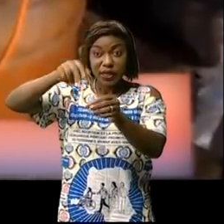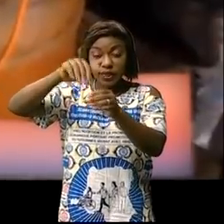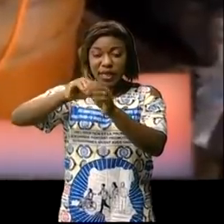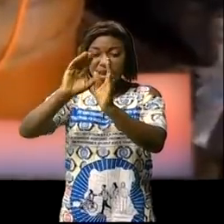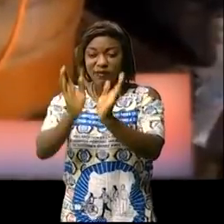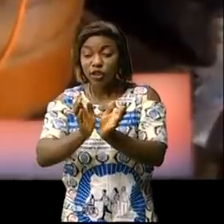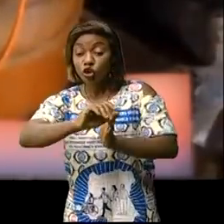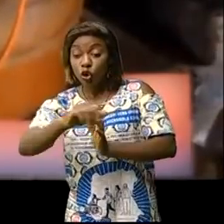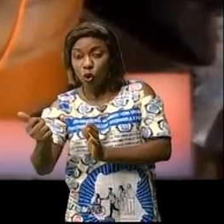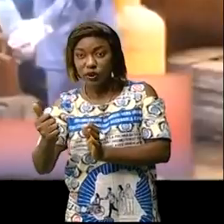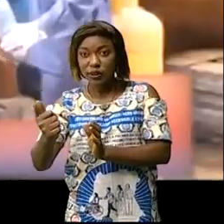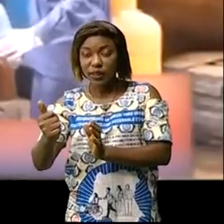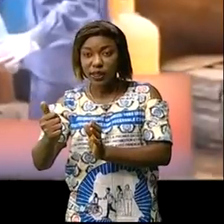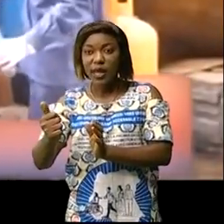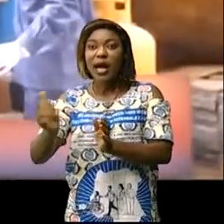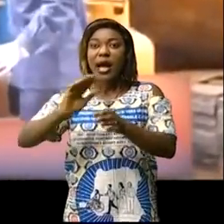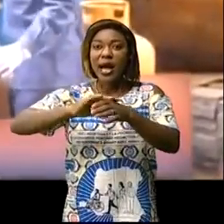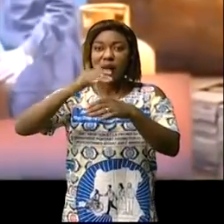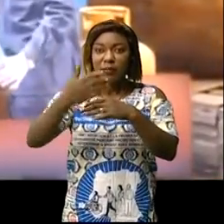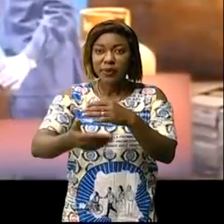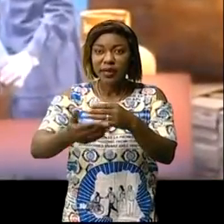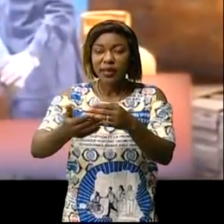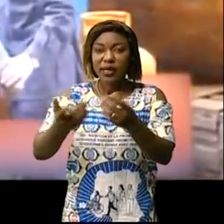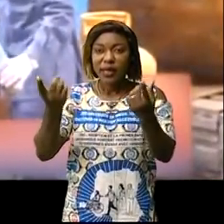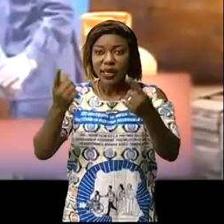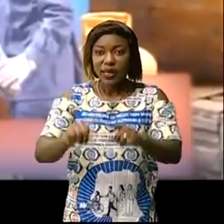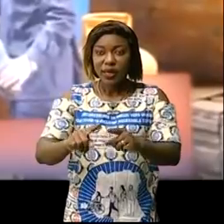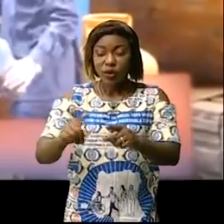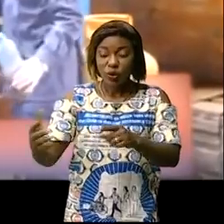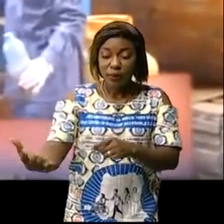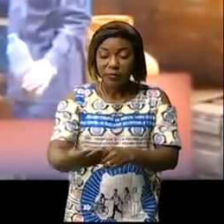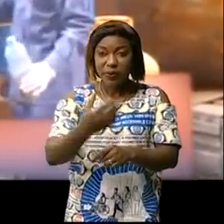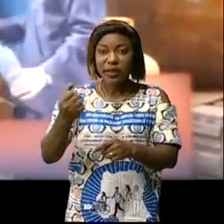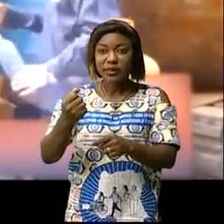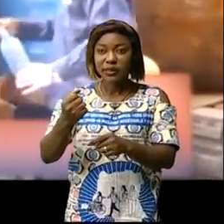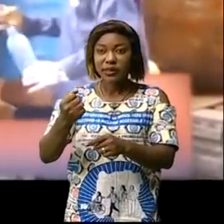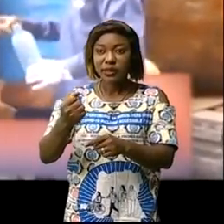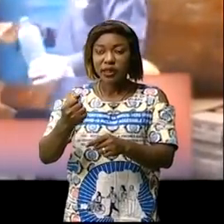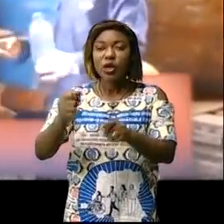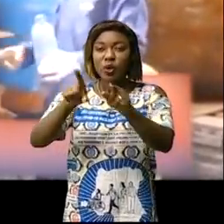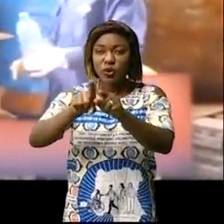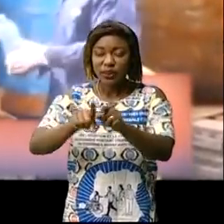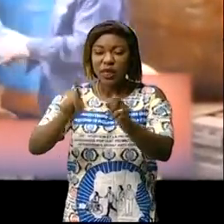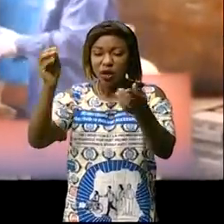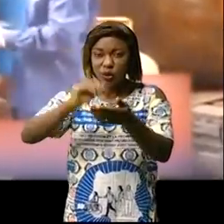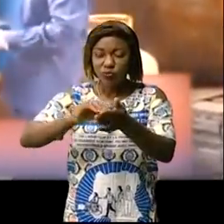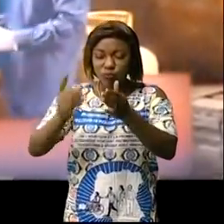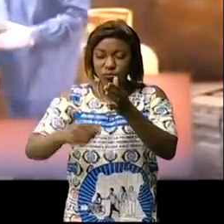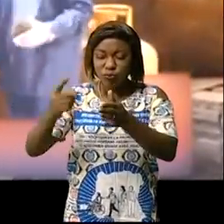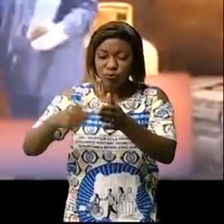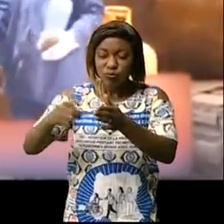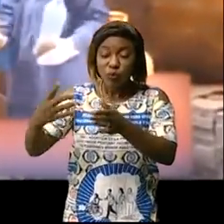ici et puis on va recueillir cette matière là et puis les raffiner davantage pour